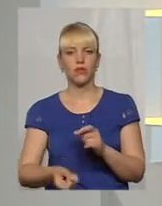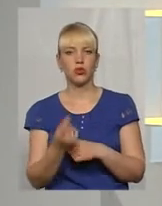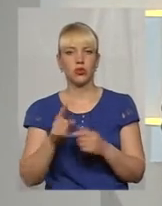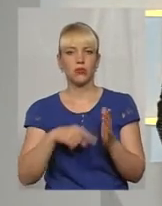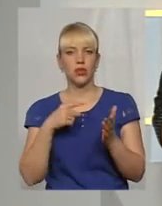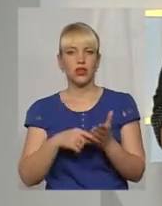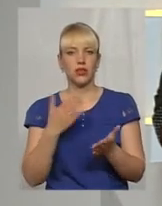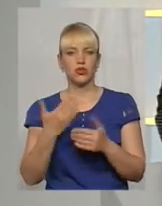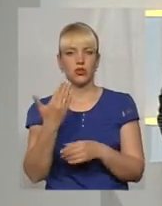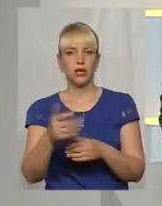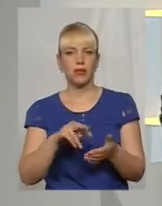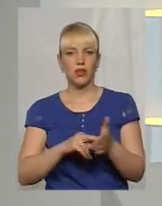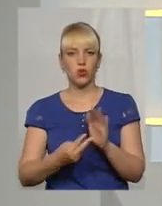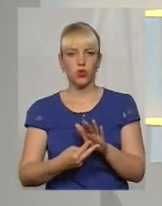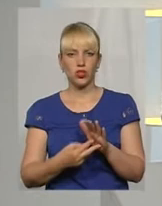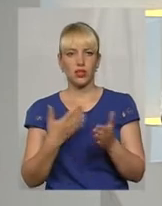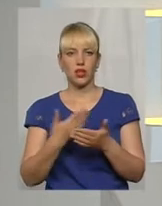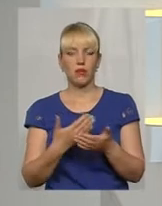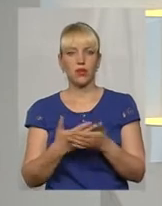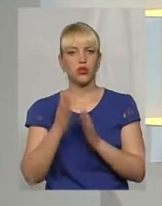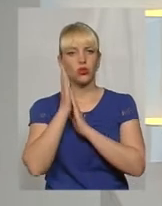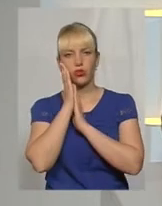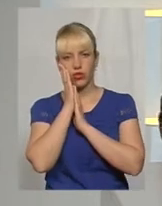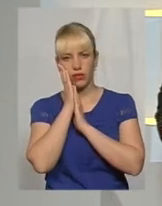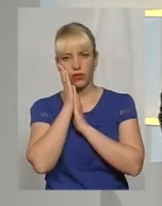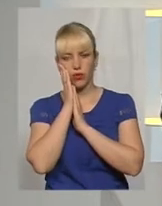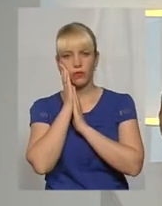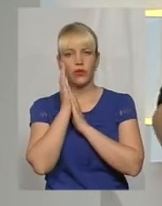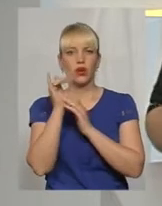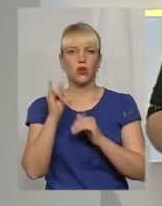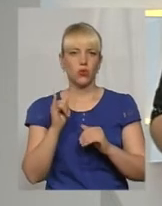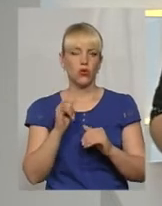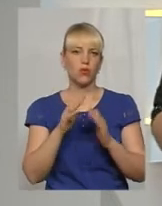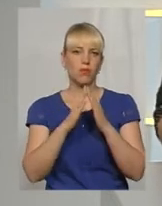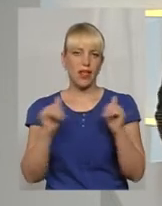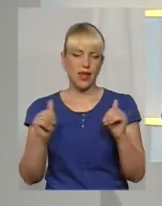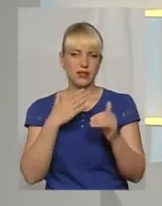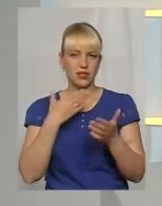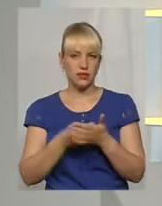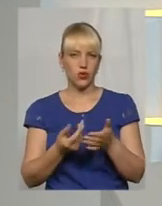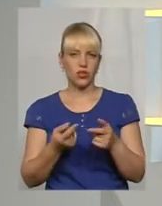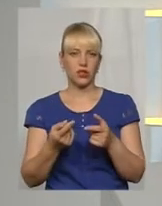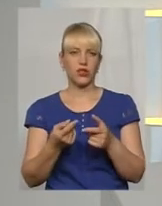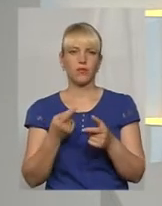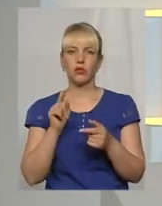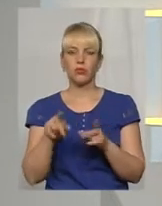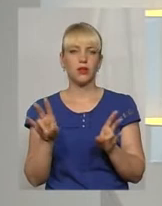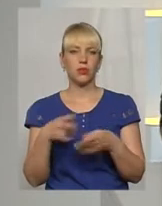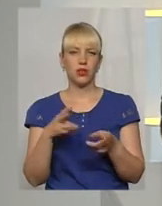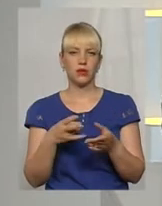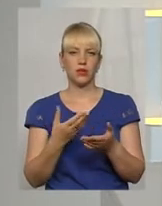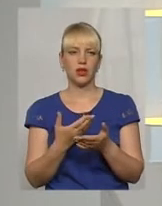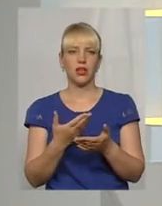питання, якщо ти плануєш ночівлю у кемпінгах, у своїй палаці, тобто тобі не потрібно